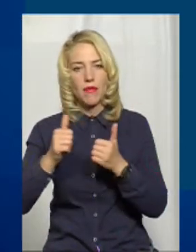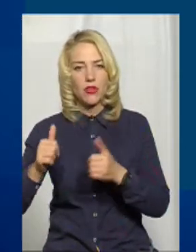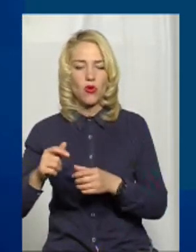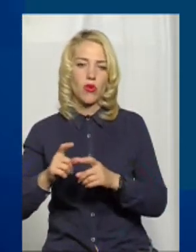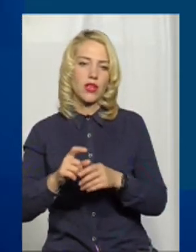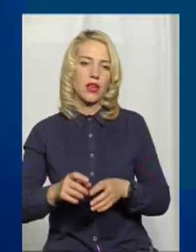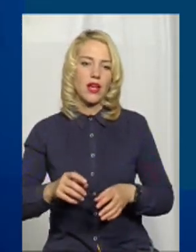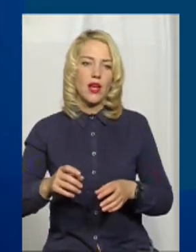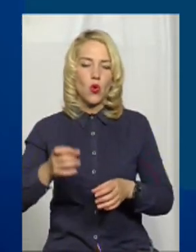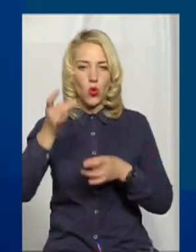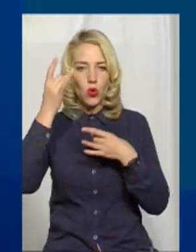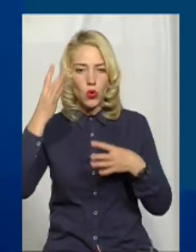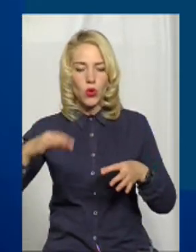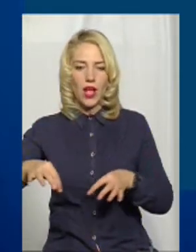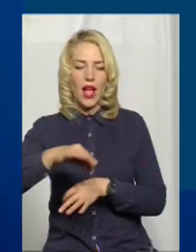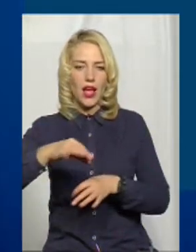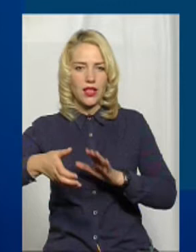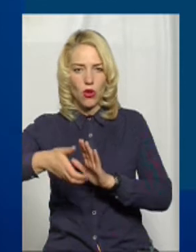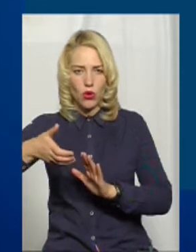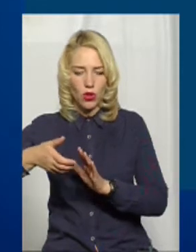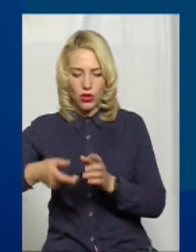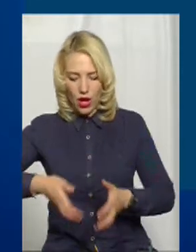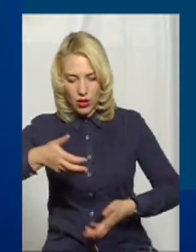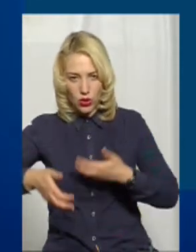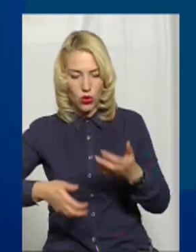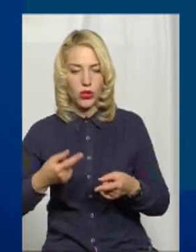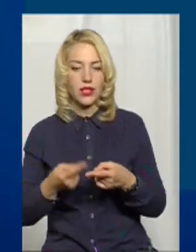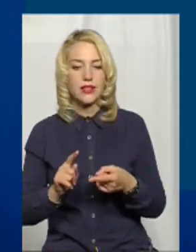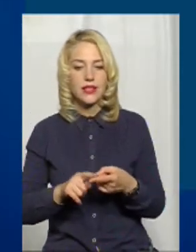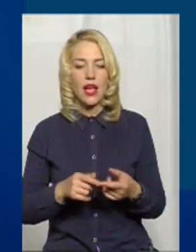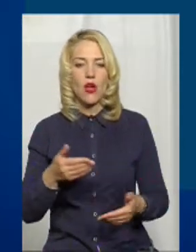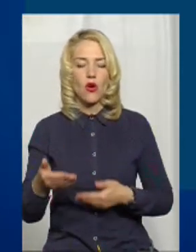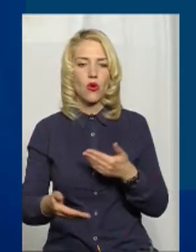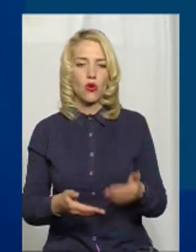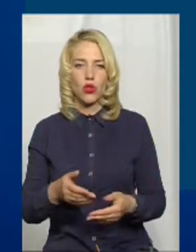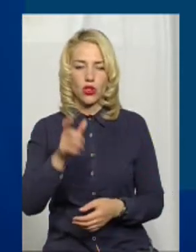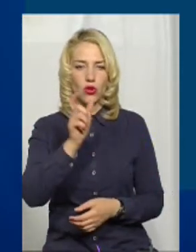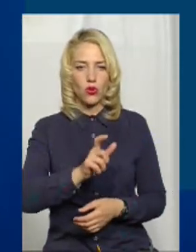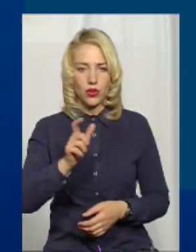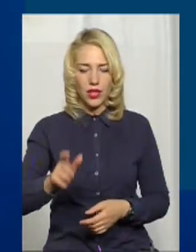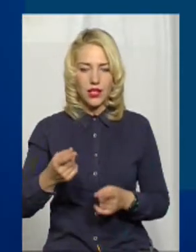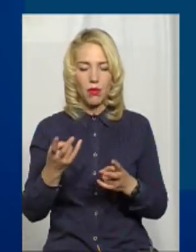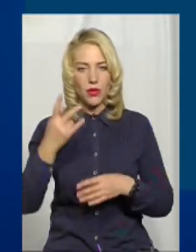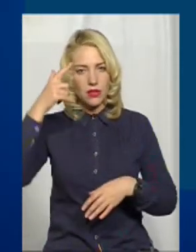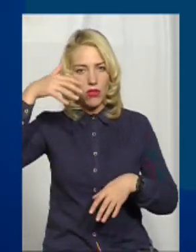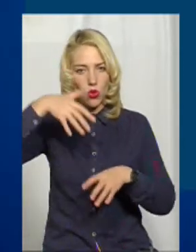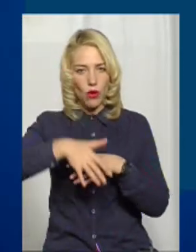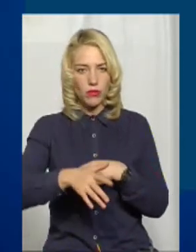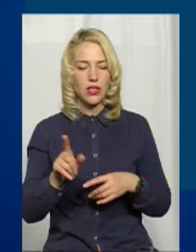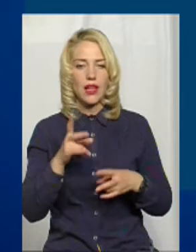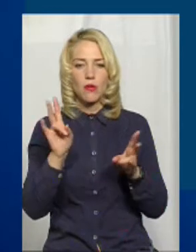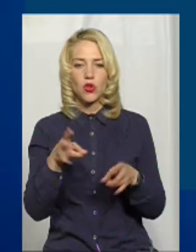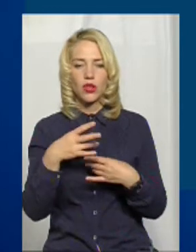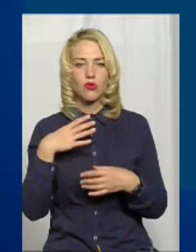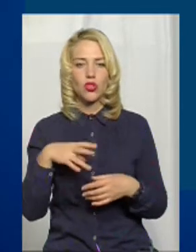археології. Це кроки людей, це кроки громади, це має бути свідомість і не потрібно чекати, що хтось